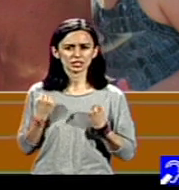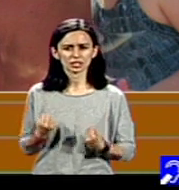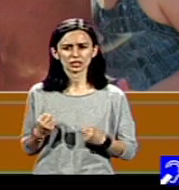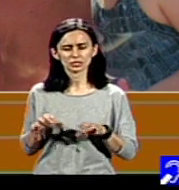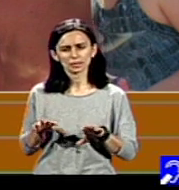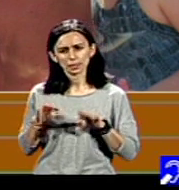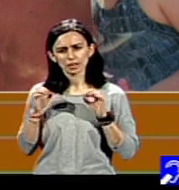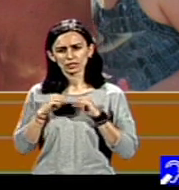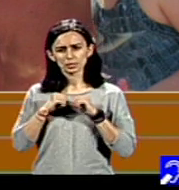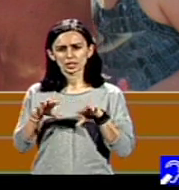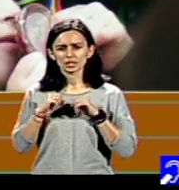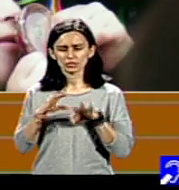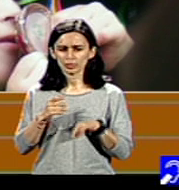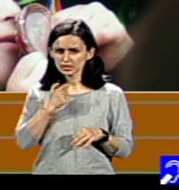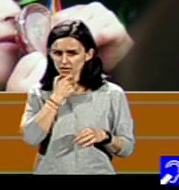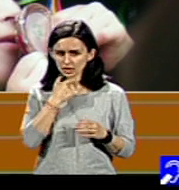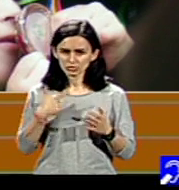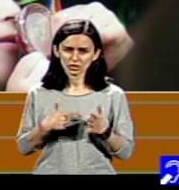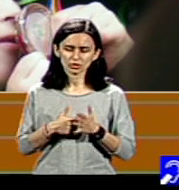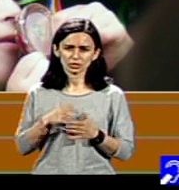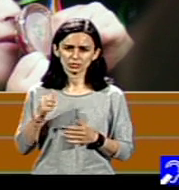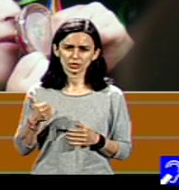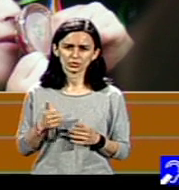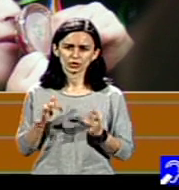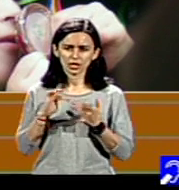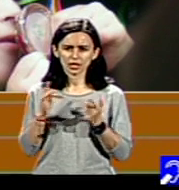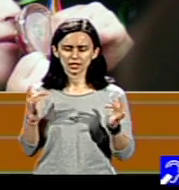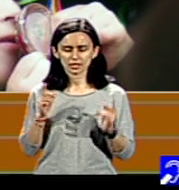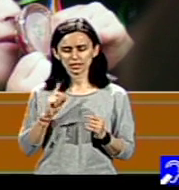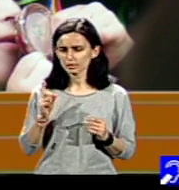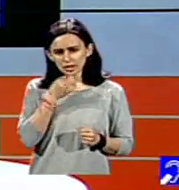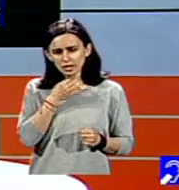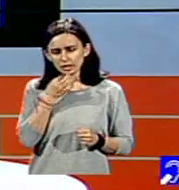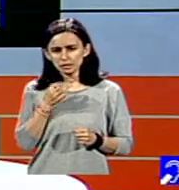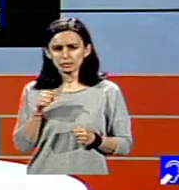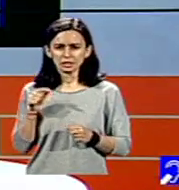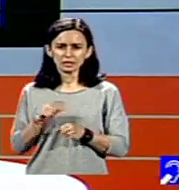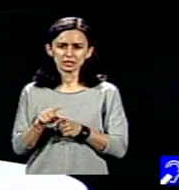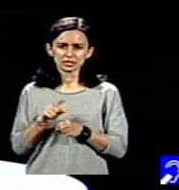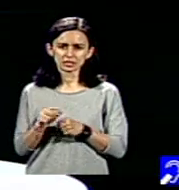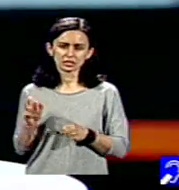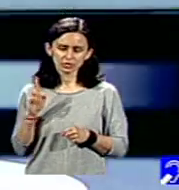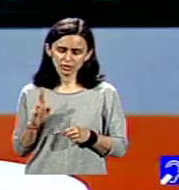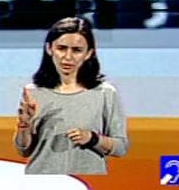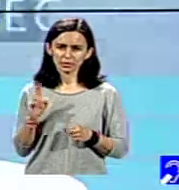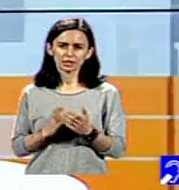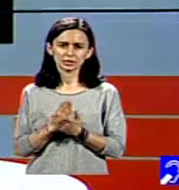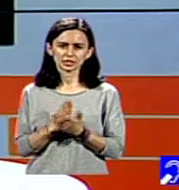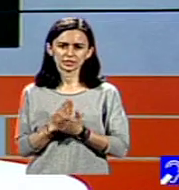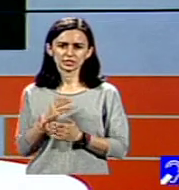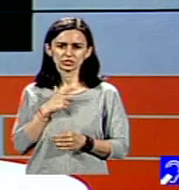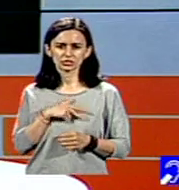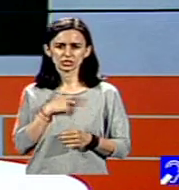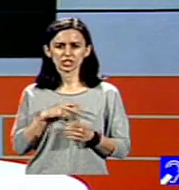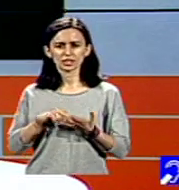2001. Internetul nu era la nivelul de astăzi. Servicii sociale, doamnelor, domnilor,